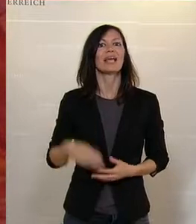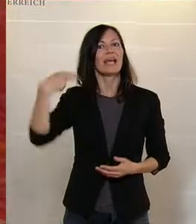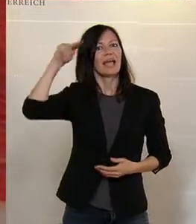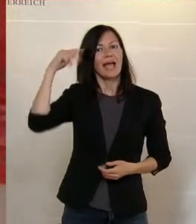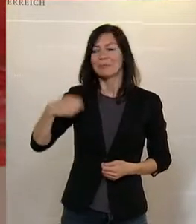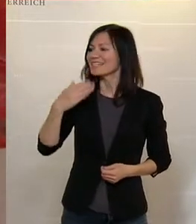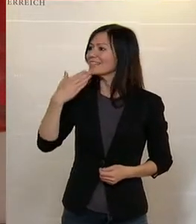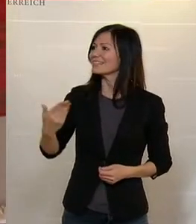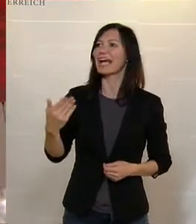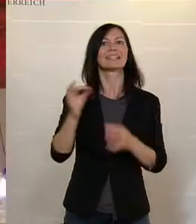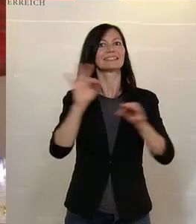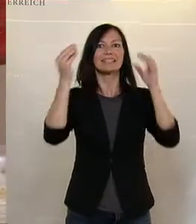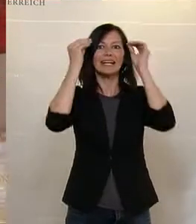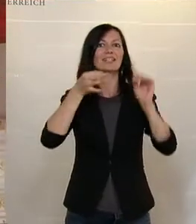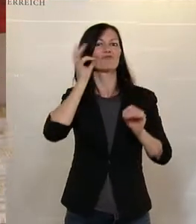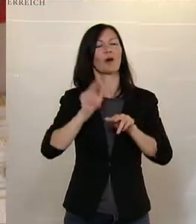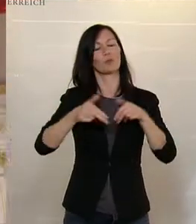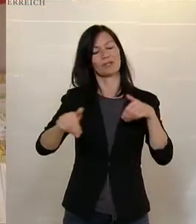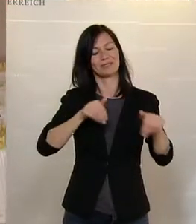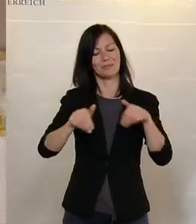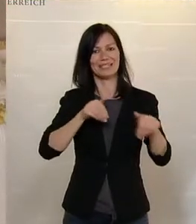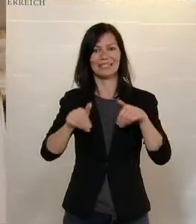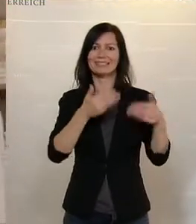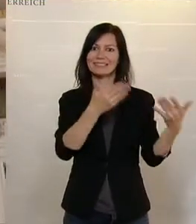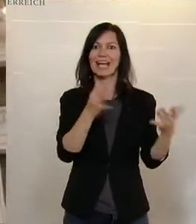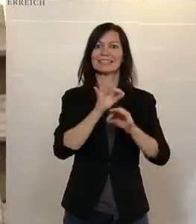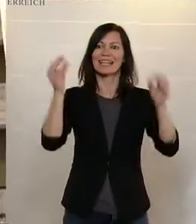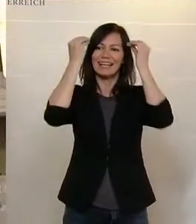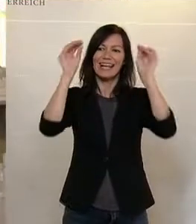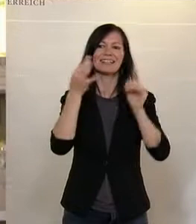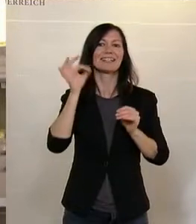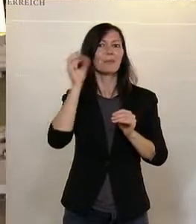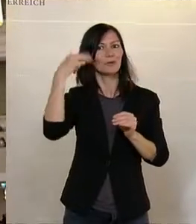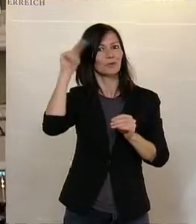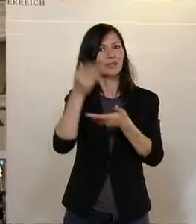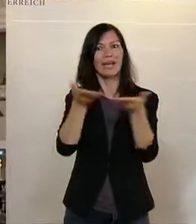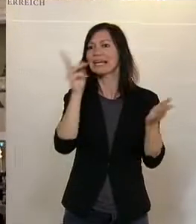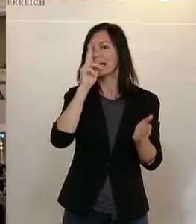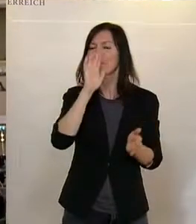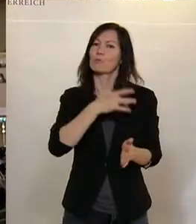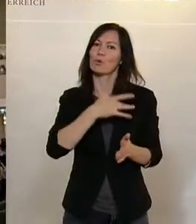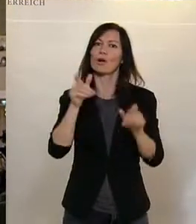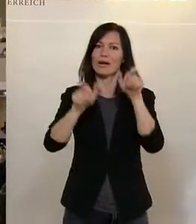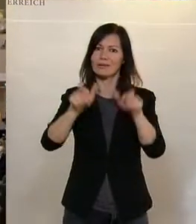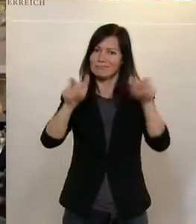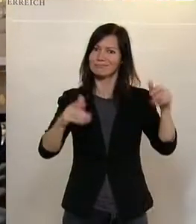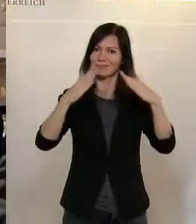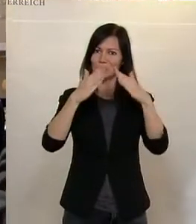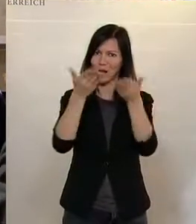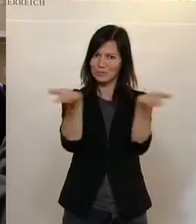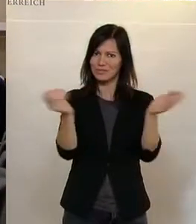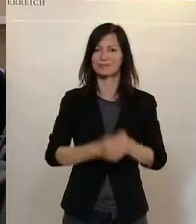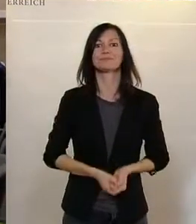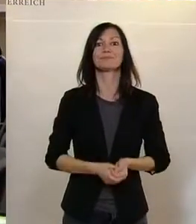Herr Staatsminister, meine sehr verehrten Damen und Herren, liebe Bürgerinnen und Bürger zu Hause. Der Rechnungshof belegt in